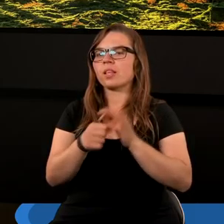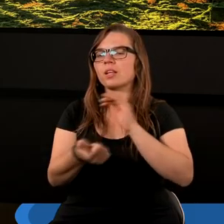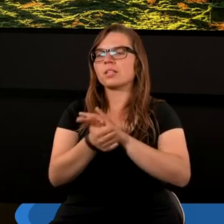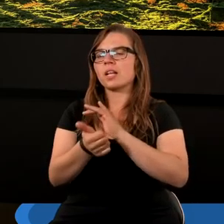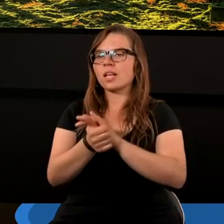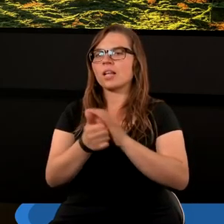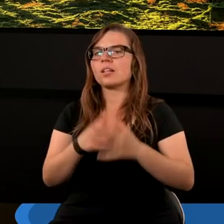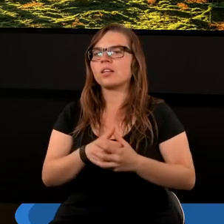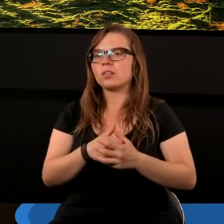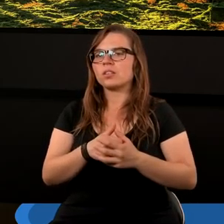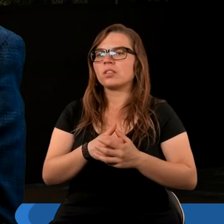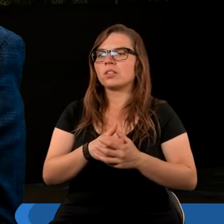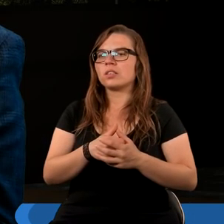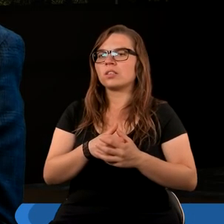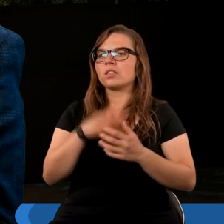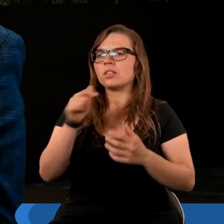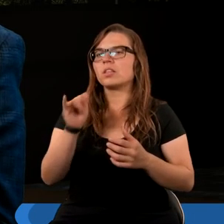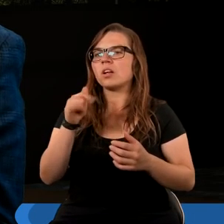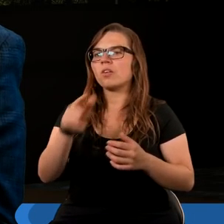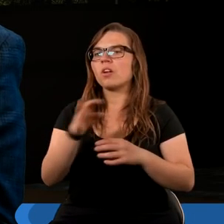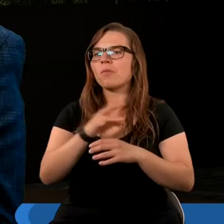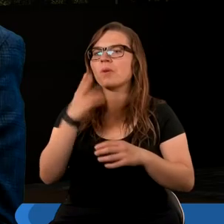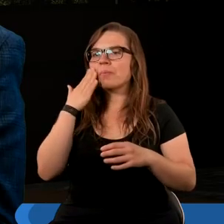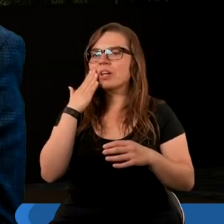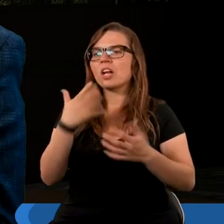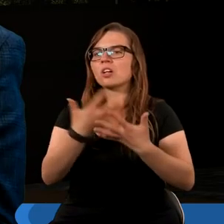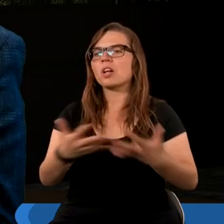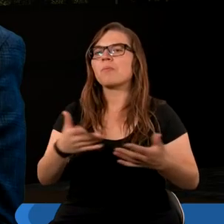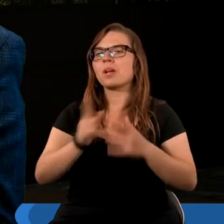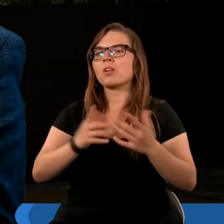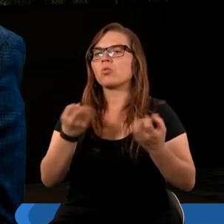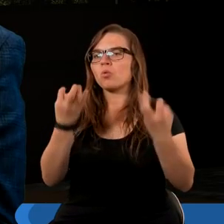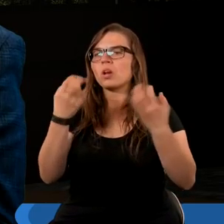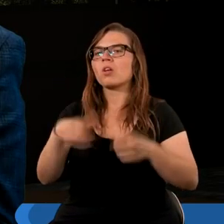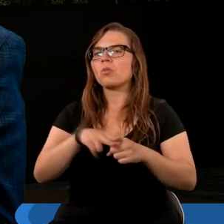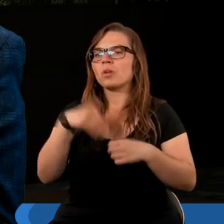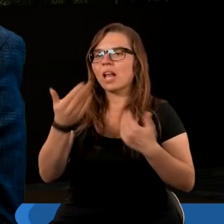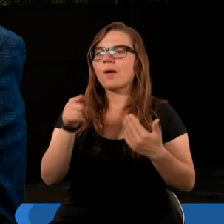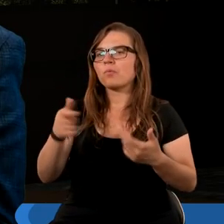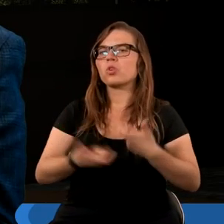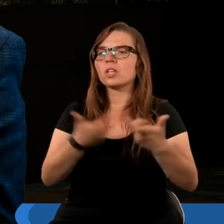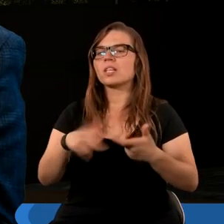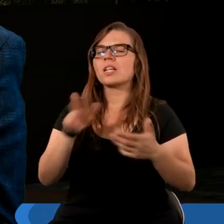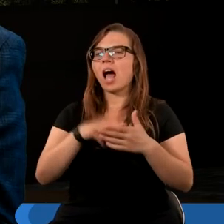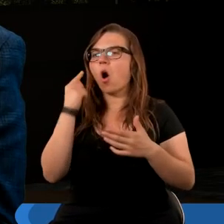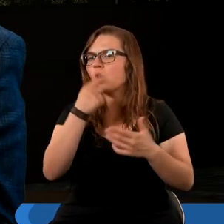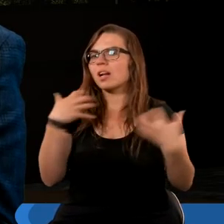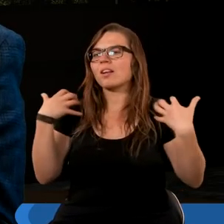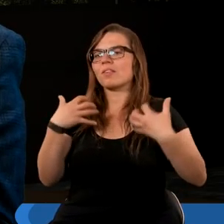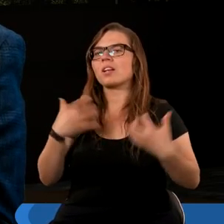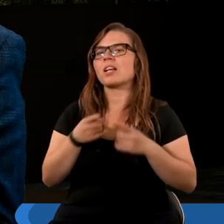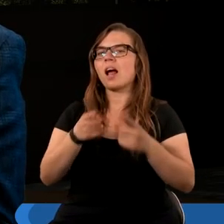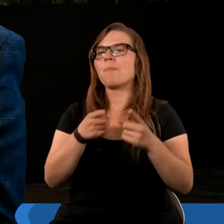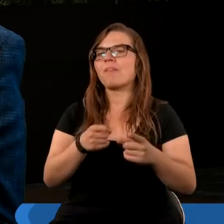do szesnastego. I zwodzi mieszkańców ziemi przez cuda, jakie dano mu czynić na oczach zwierzęcia,